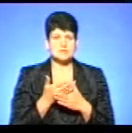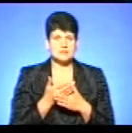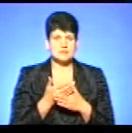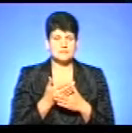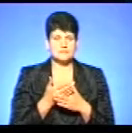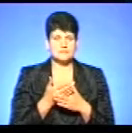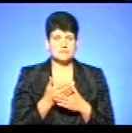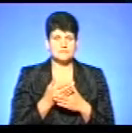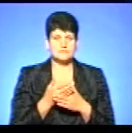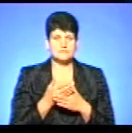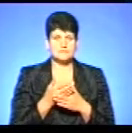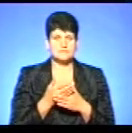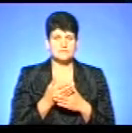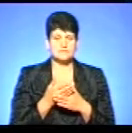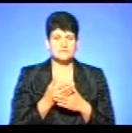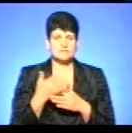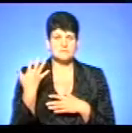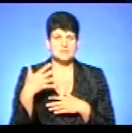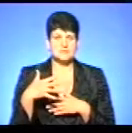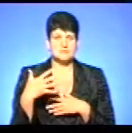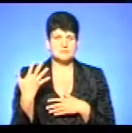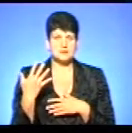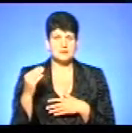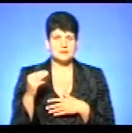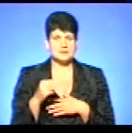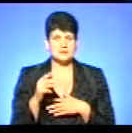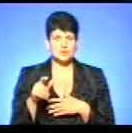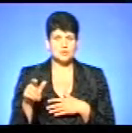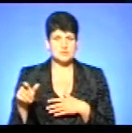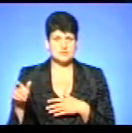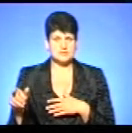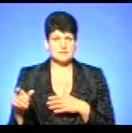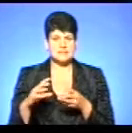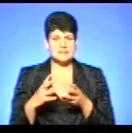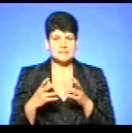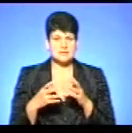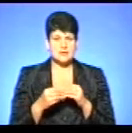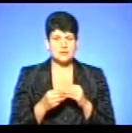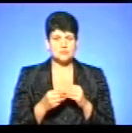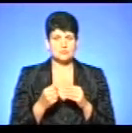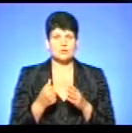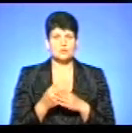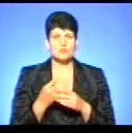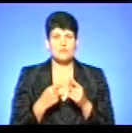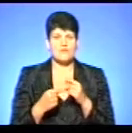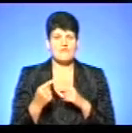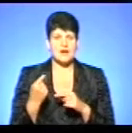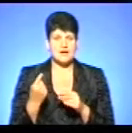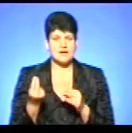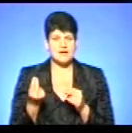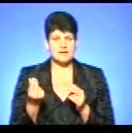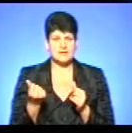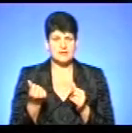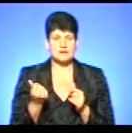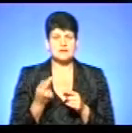55 тисяч осіб. Загальна сума до повернення зараз складає за поданими